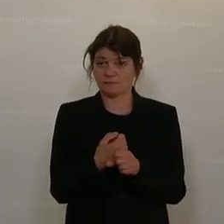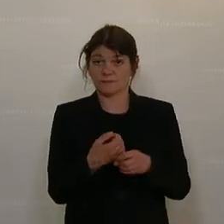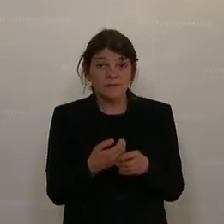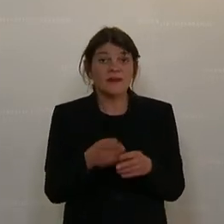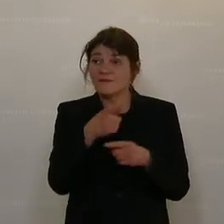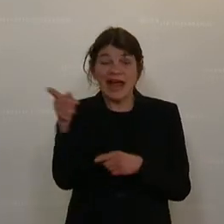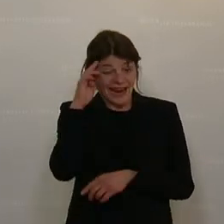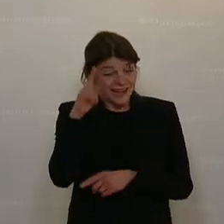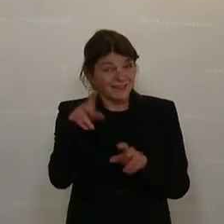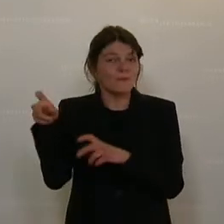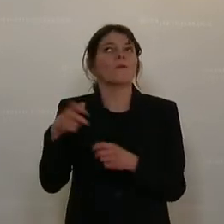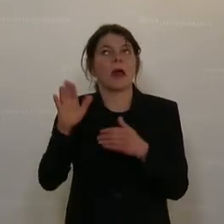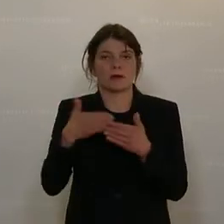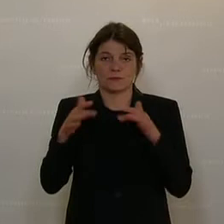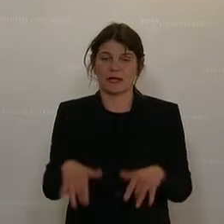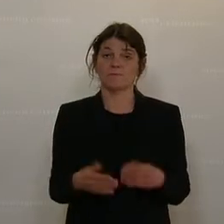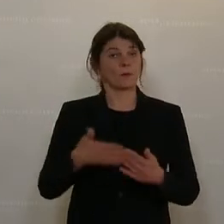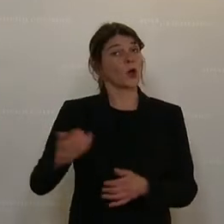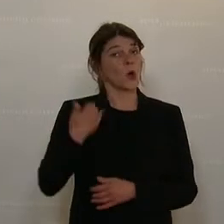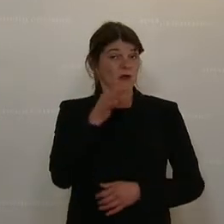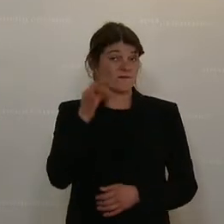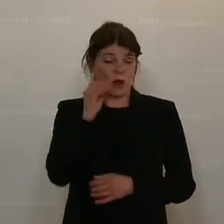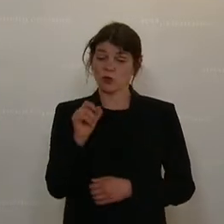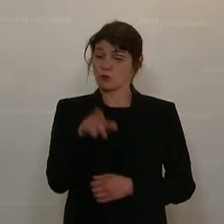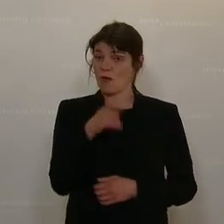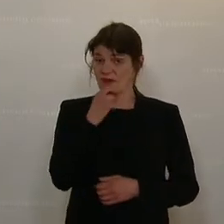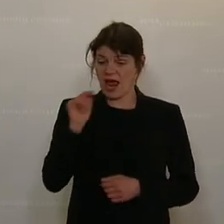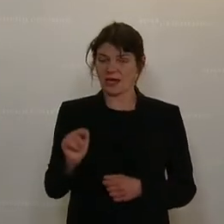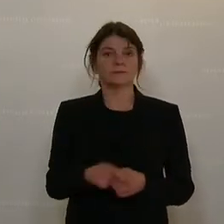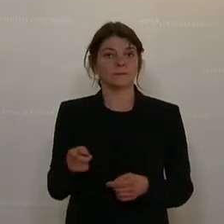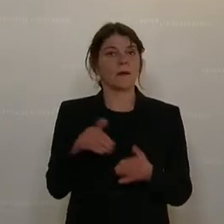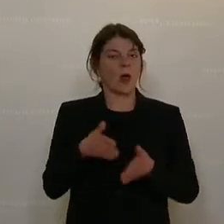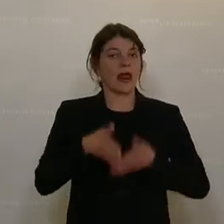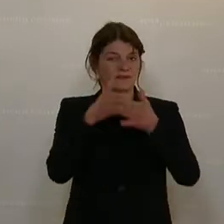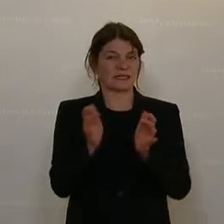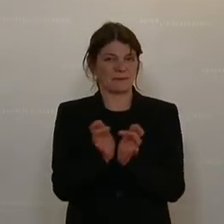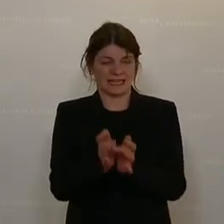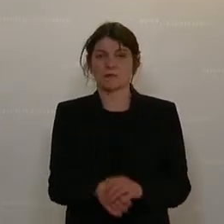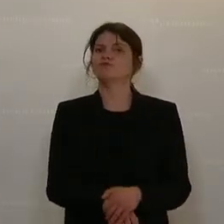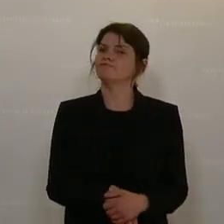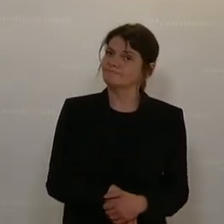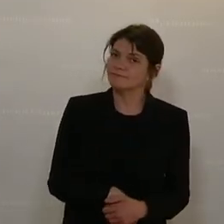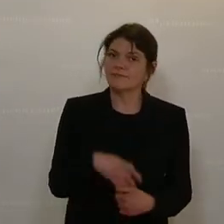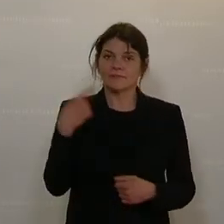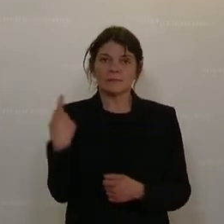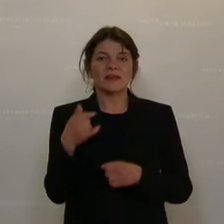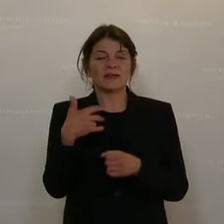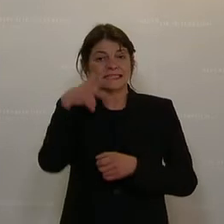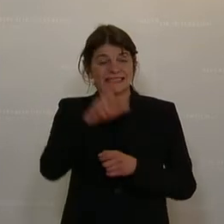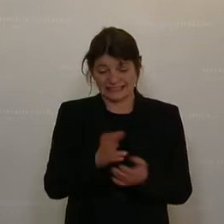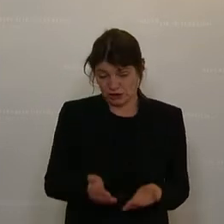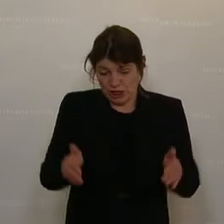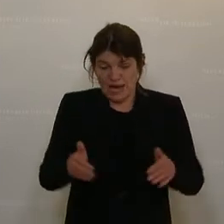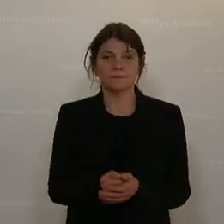mehr Beispiele haben. Eine junge Frau im Alter von zwölf Jahren benötigt ein Hilfsmittel. Es handelt sich um eine Sitzschale,